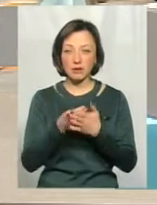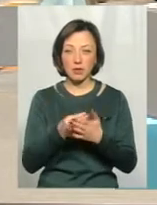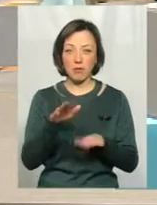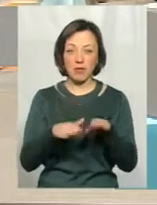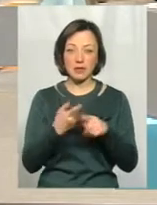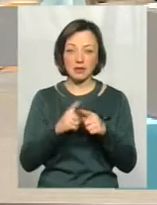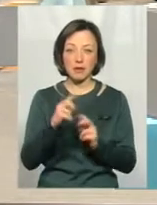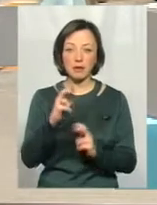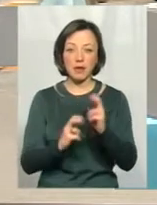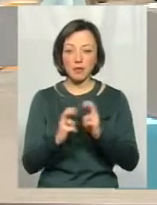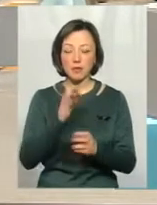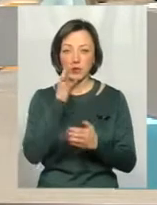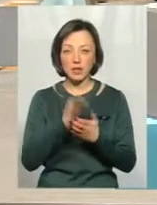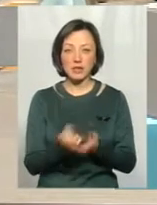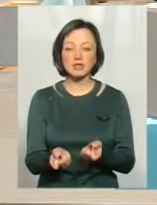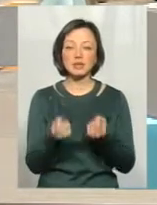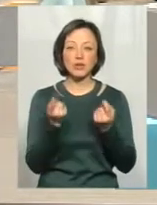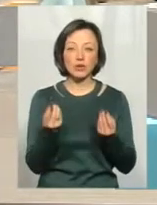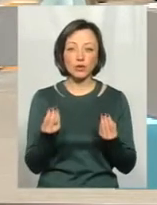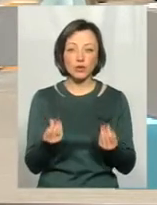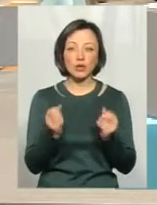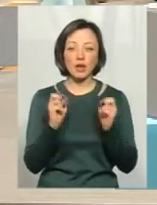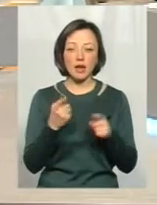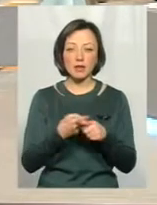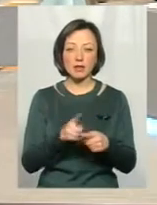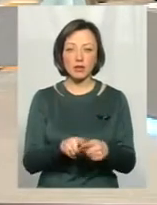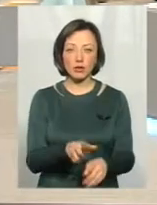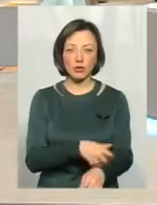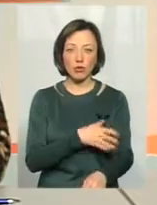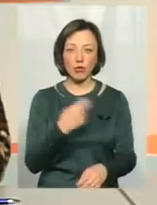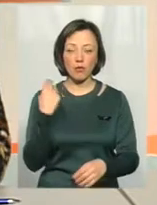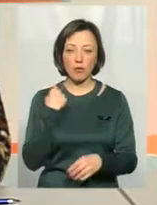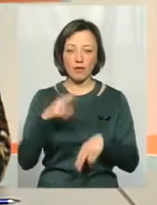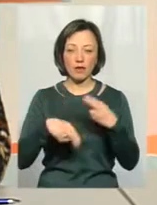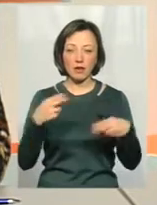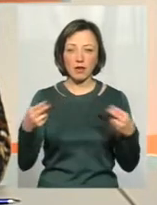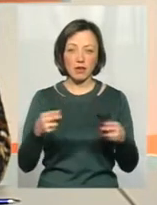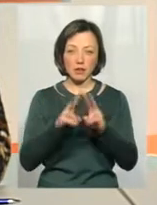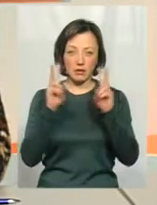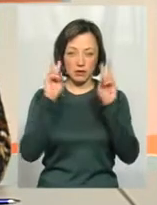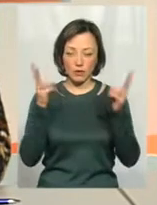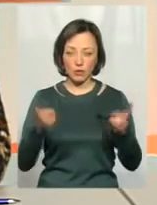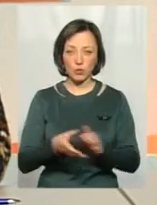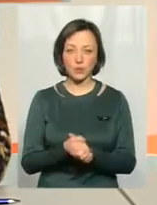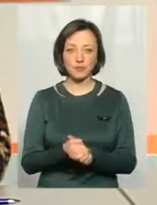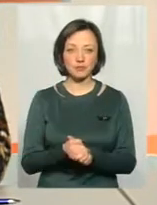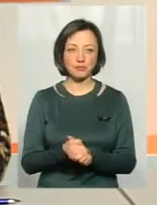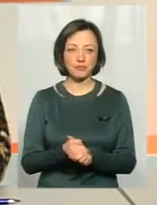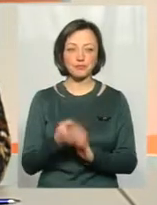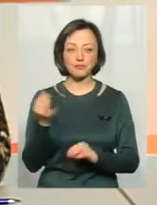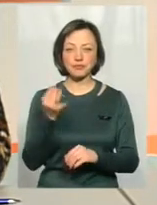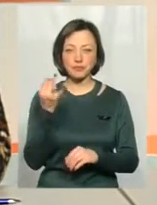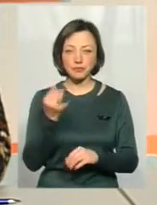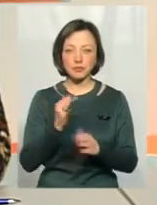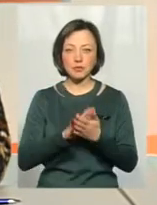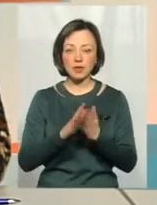і на свою відповідальність, то звідки брати гроші і як цей довго борг віддавати, поки що нікому не відомо. І цікава також